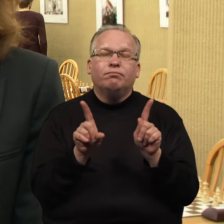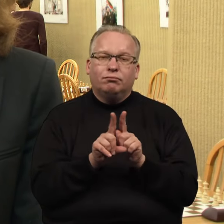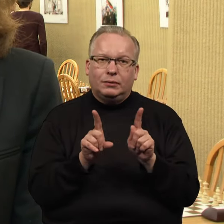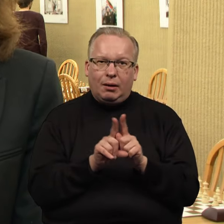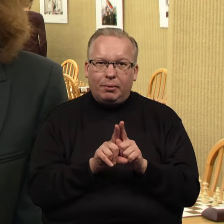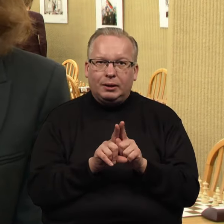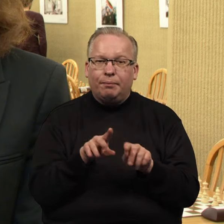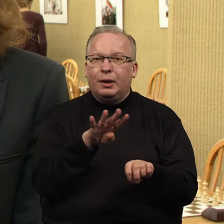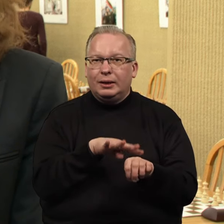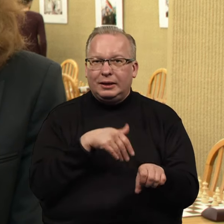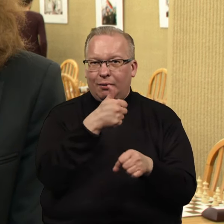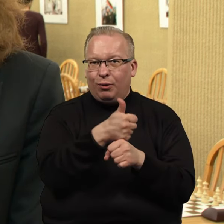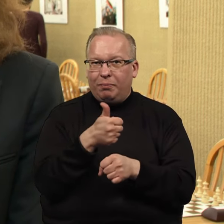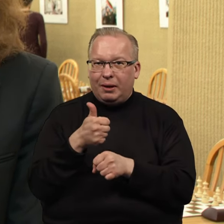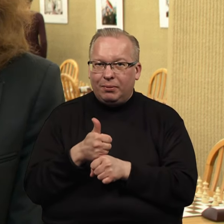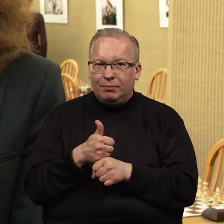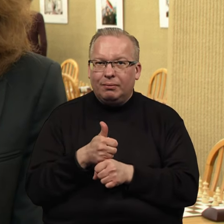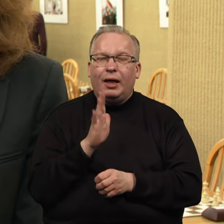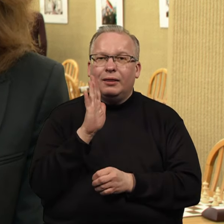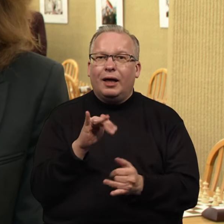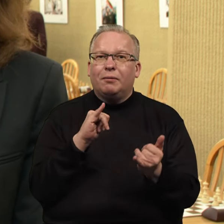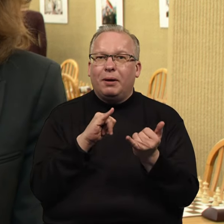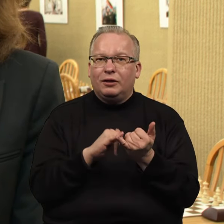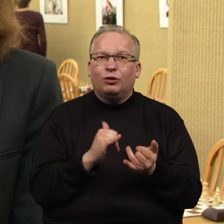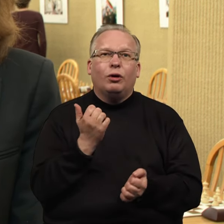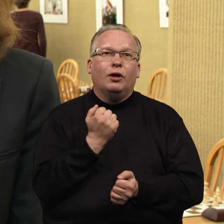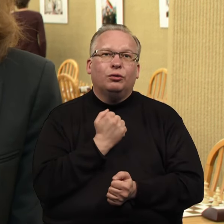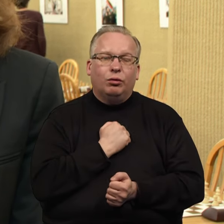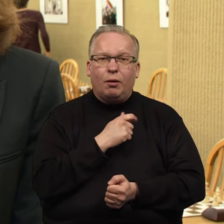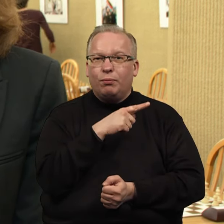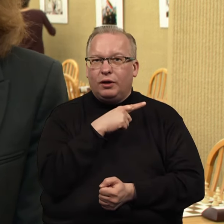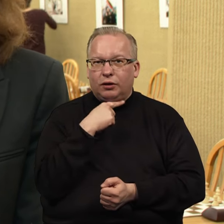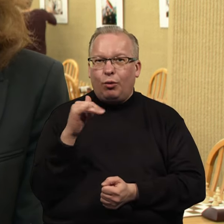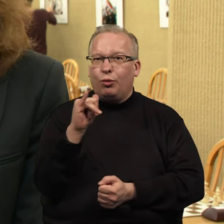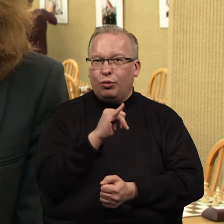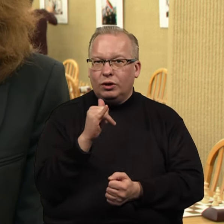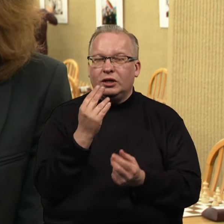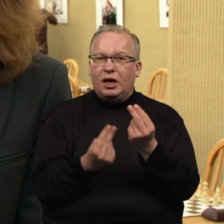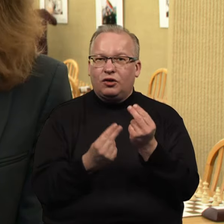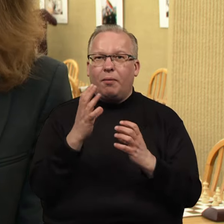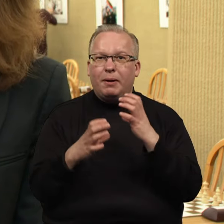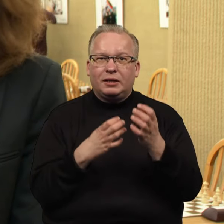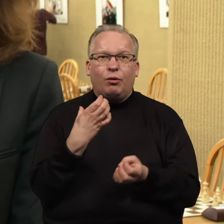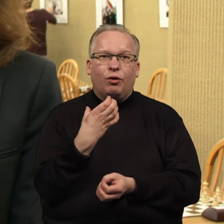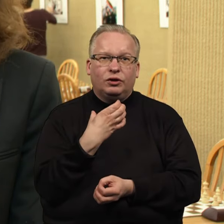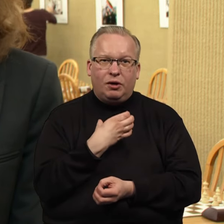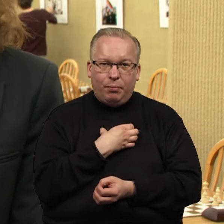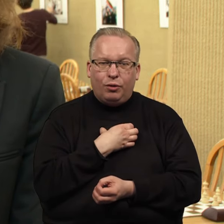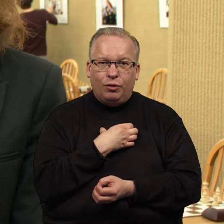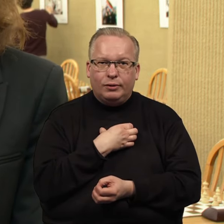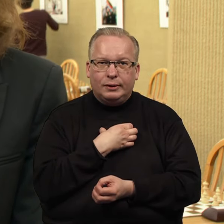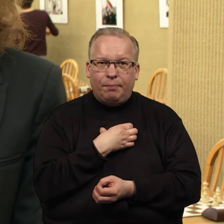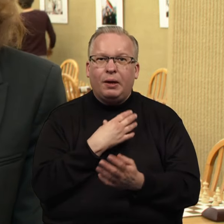tarp Seimo pirmininkų netgi per istoriją turėjome ne vieną, kuris žaidė su pasaulio čempionais prie